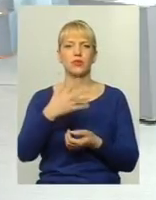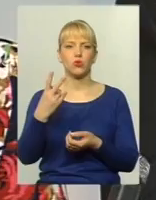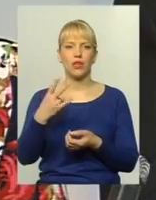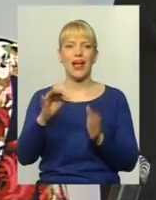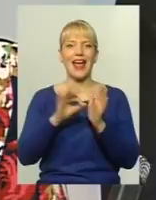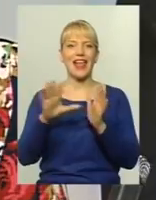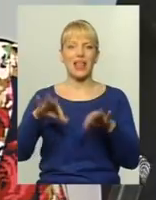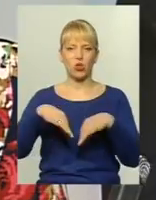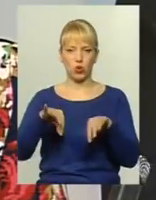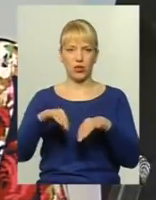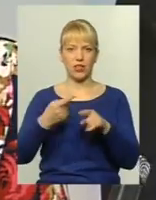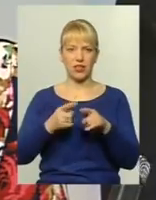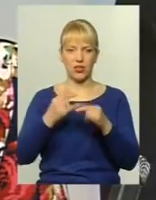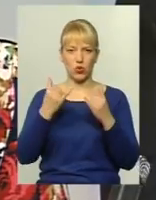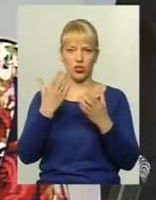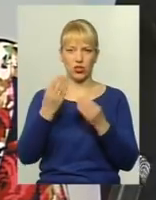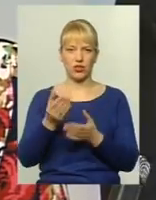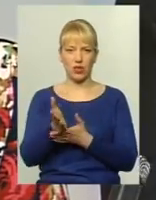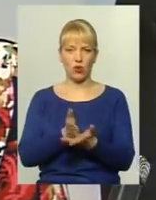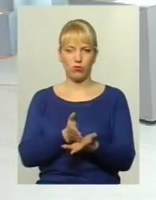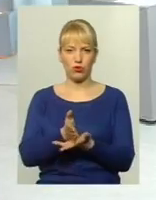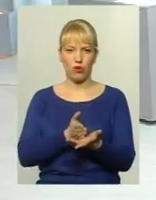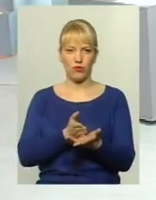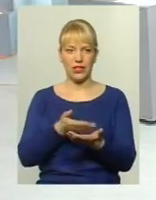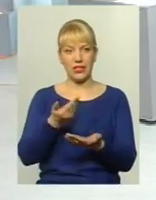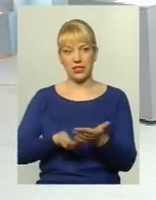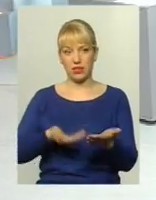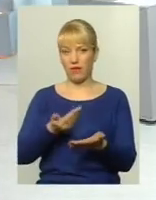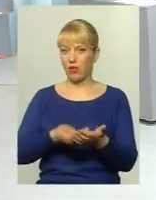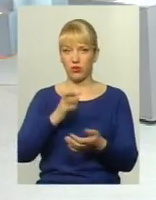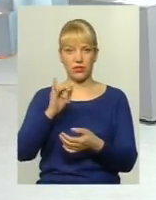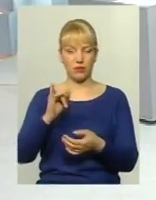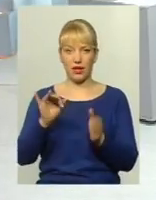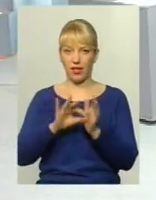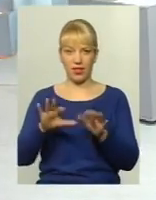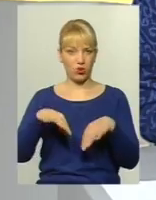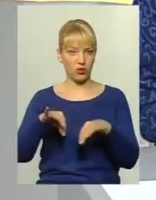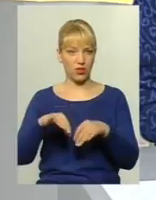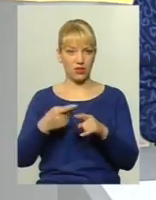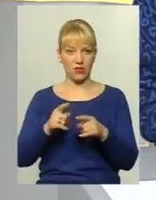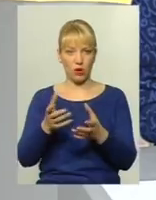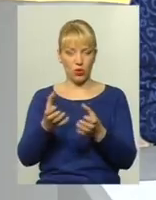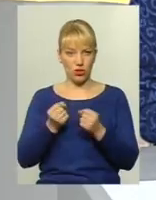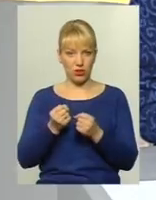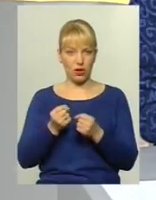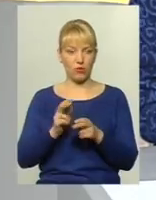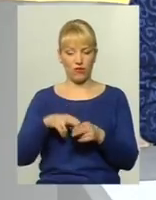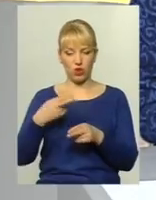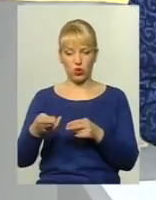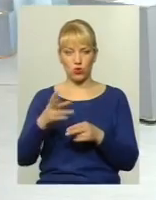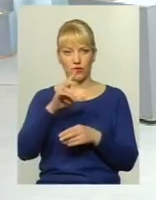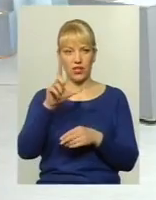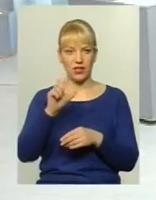Електротранс на сьогоднішній день обслуговує. Питання в тому, Задавалося, електротранс отримує, я так розумію, отримує відшкодування сто відсоткове, так?